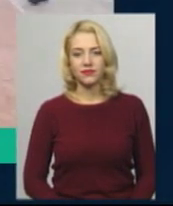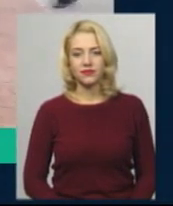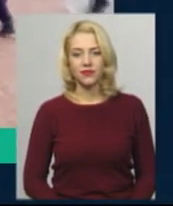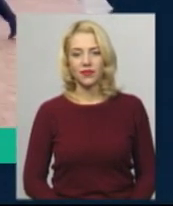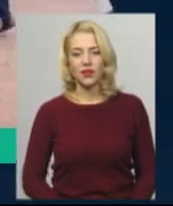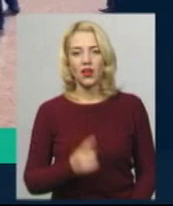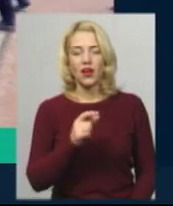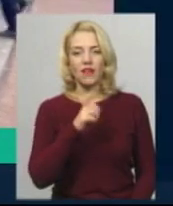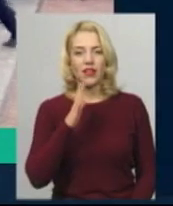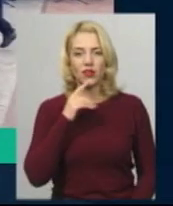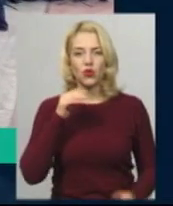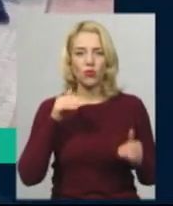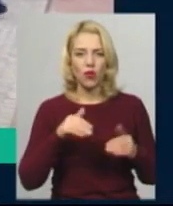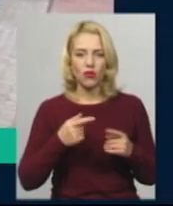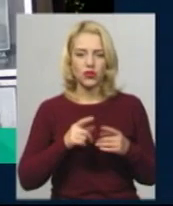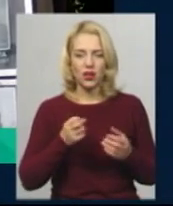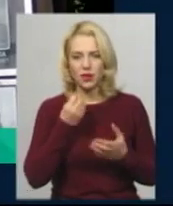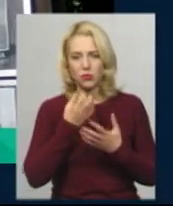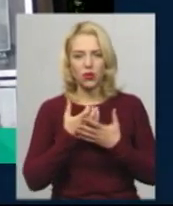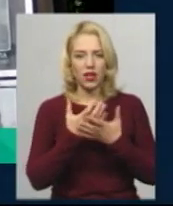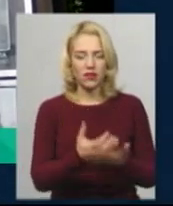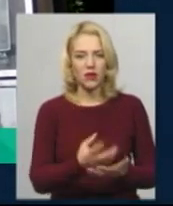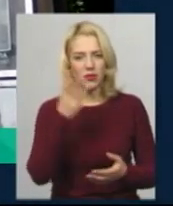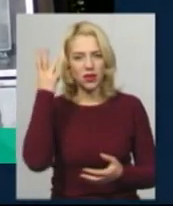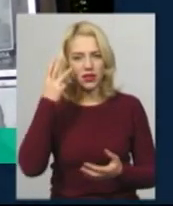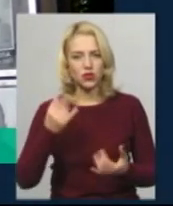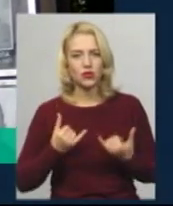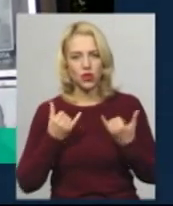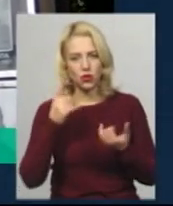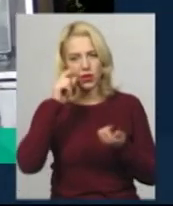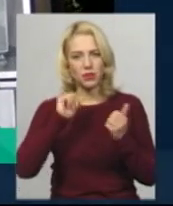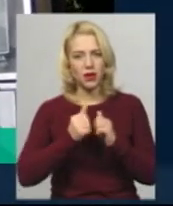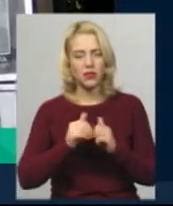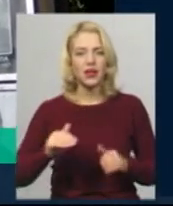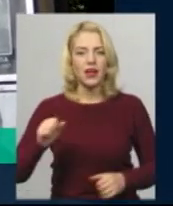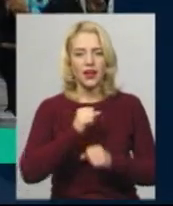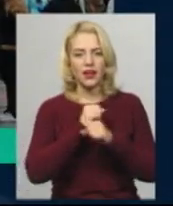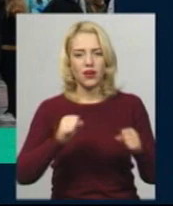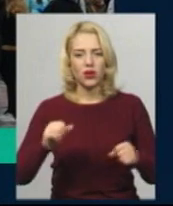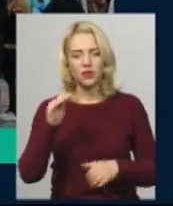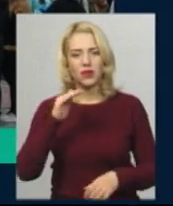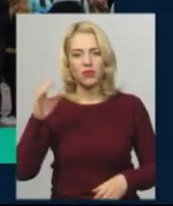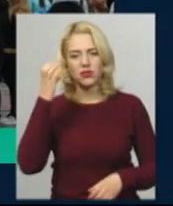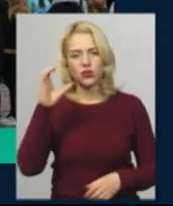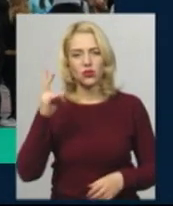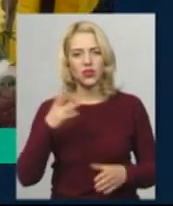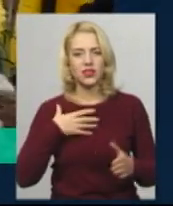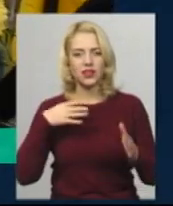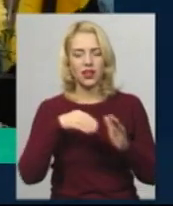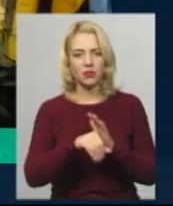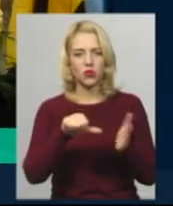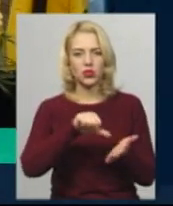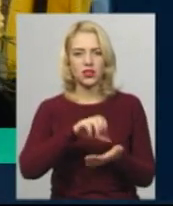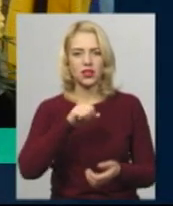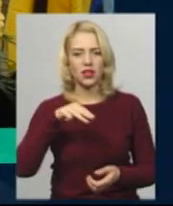Хвилиною мовчання та покладанням квітів у Хмельницькому вшановували пам'ять героїв Небесної Сотні та загиблих учасників антитерористичної